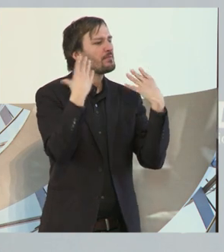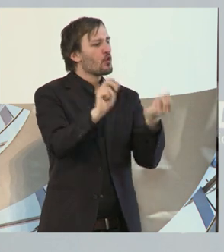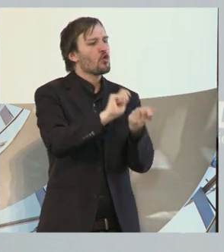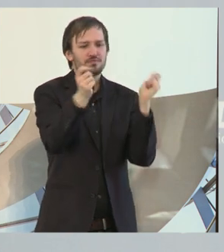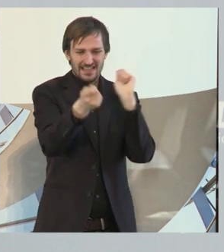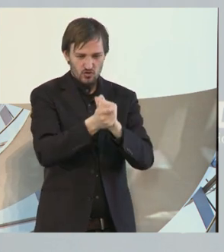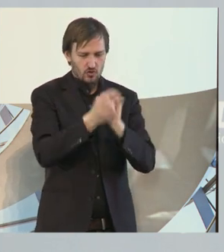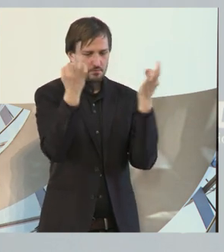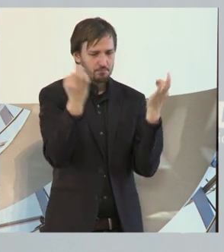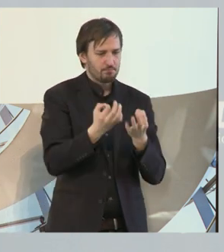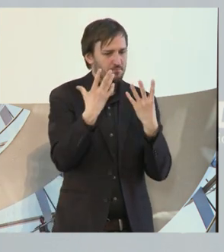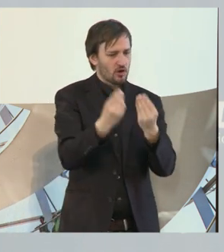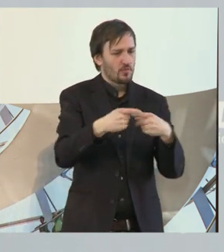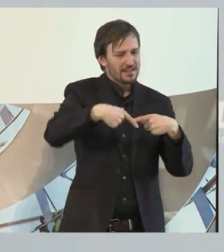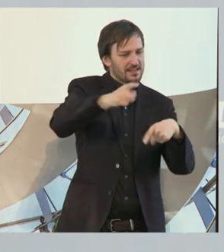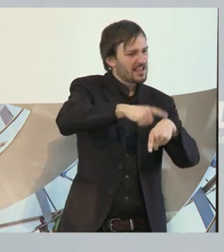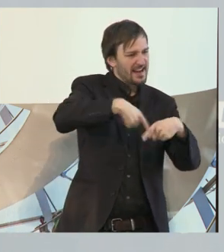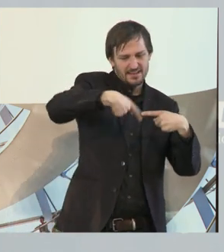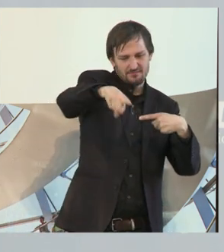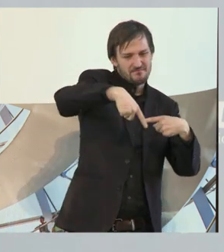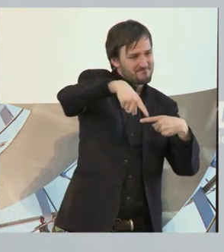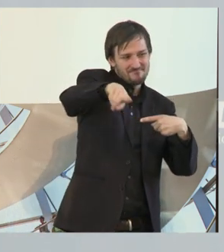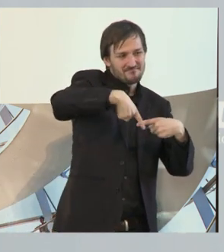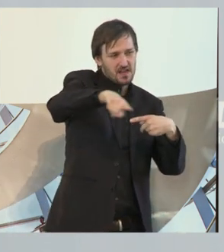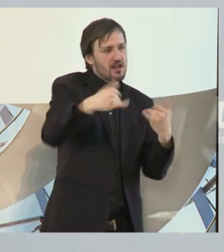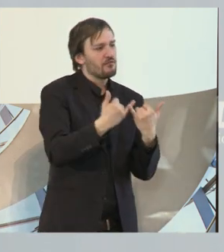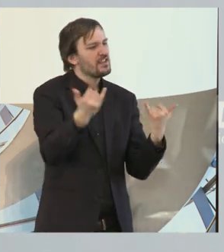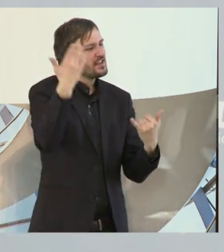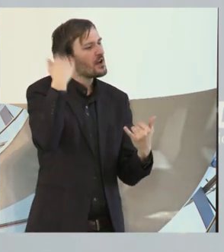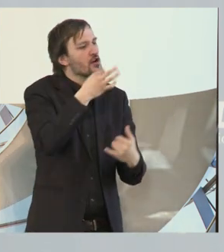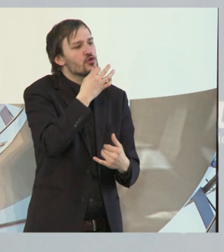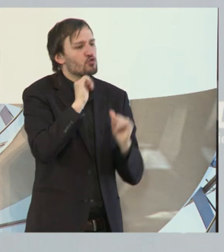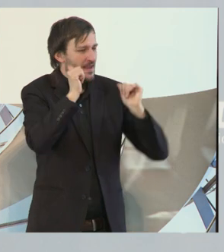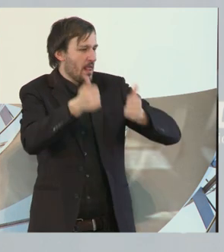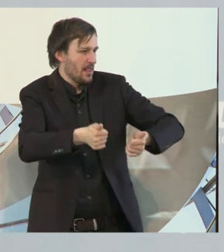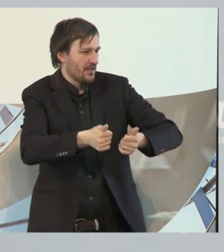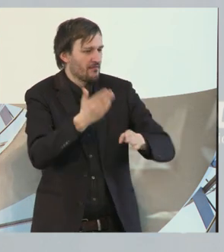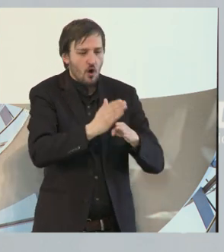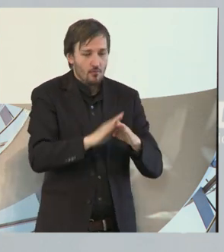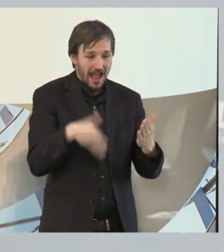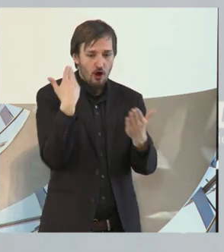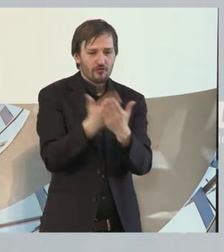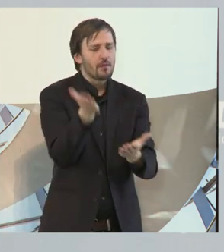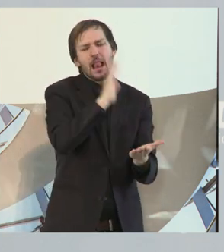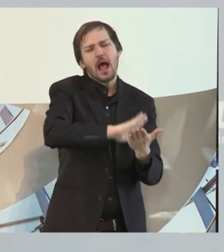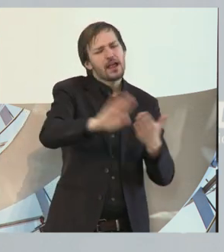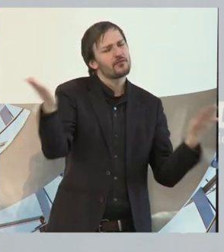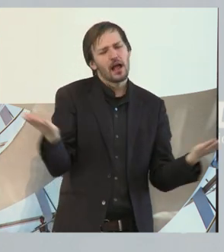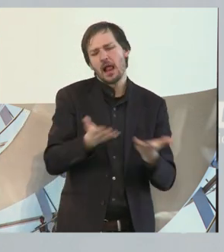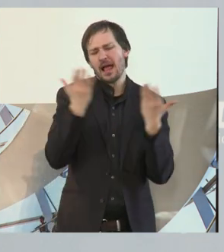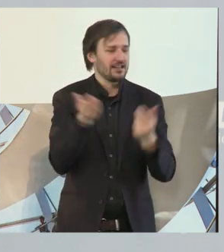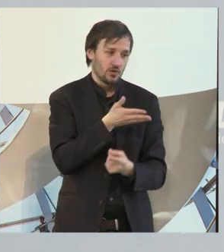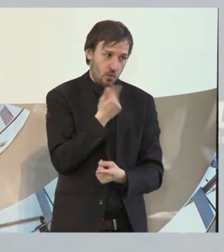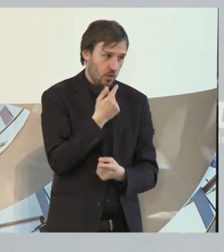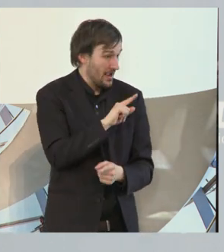Umsetzung einräumt, so ähnlich wie das bei der Jugendhilfe geschehen ist. Das ist keine leichte Aufgabe. ich gehöre, wie gesagt,